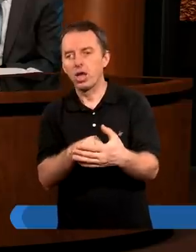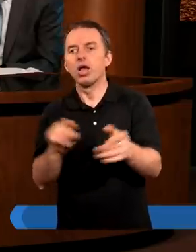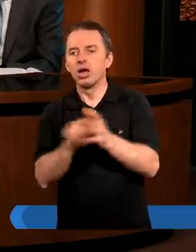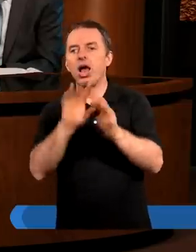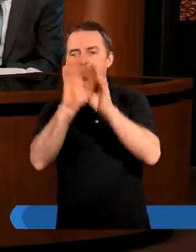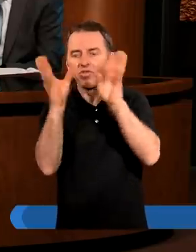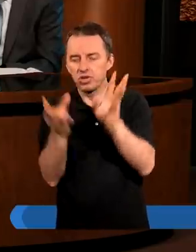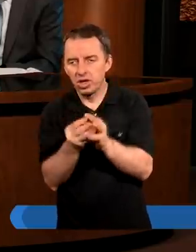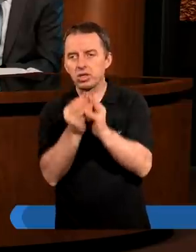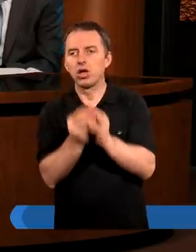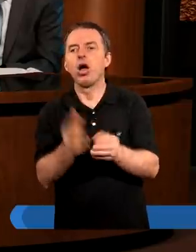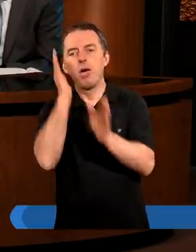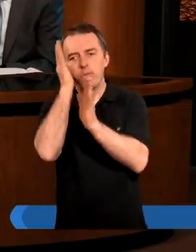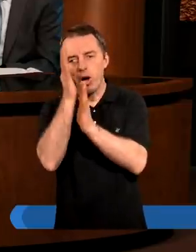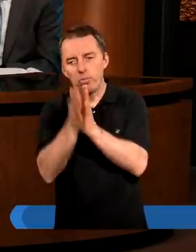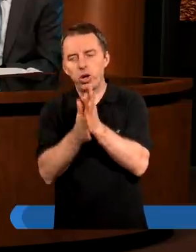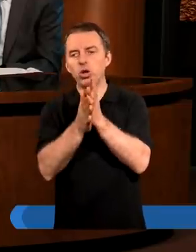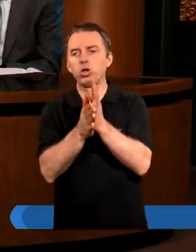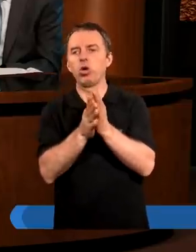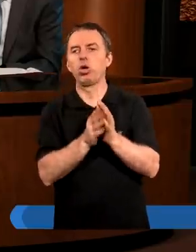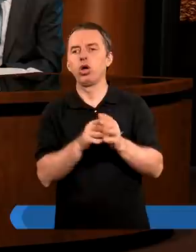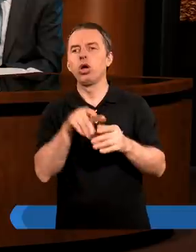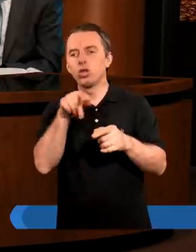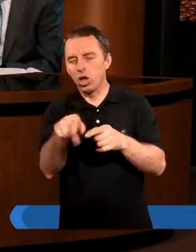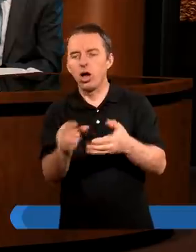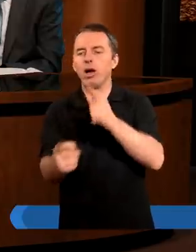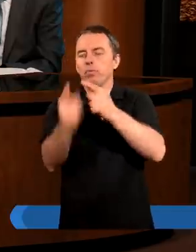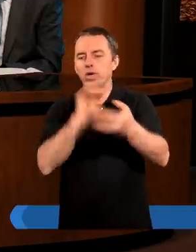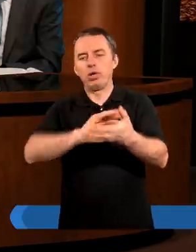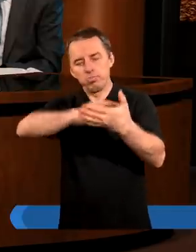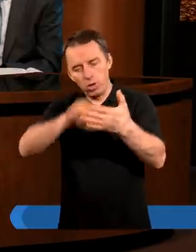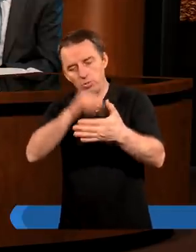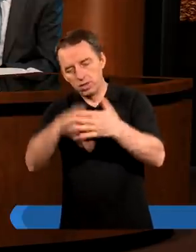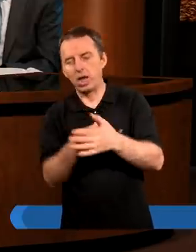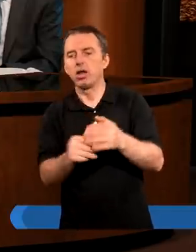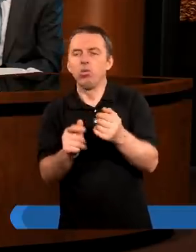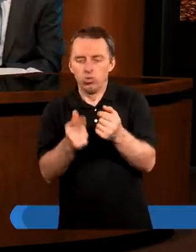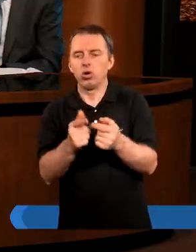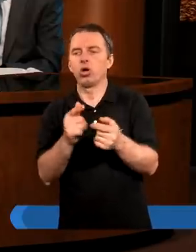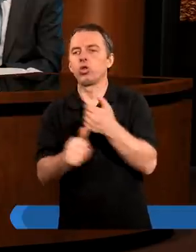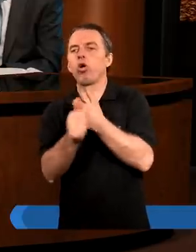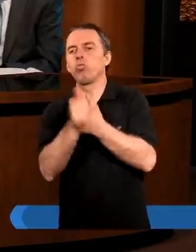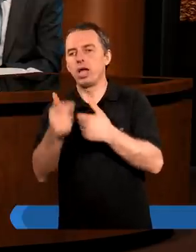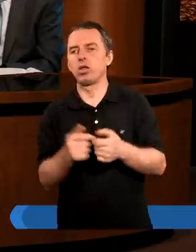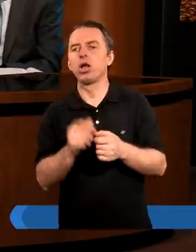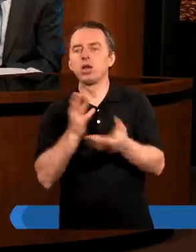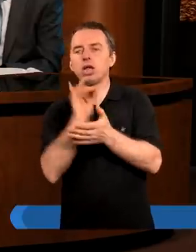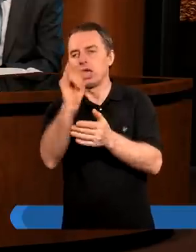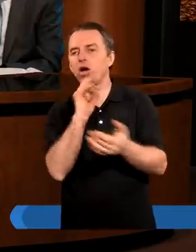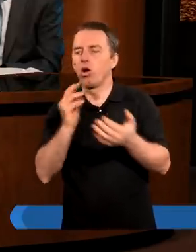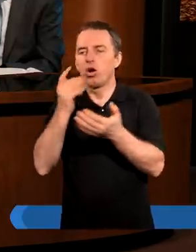wszystkich, to jest po prostu, to jest czek podpisany in blanko. Możesz z niego